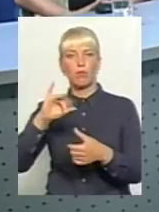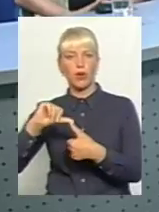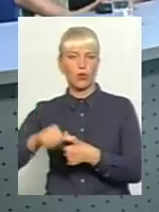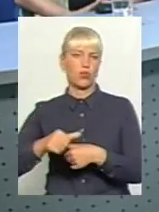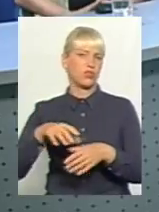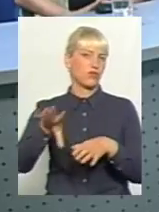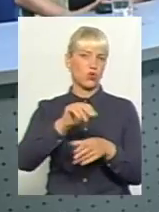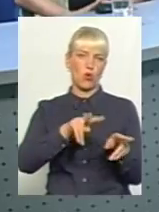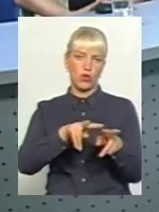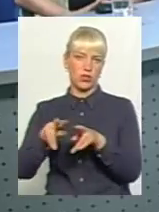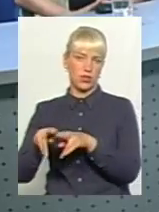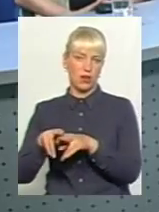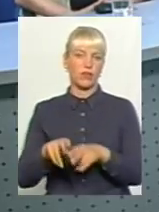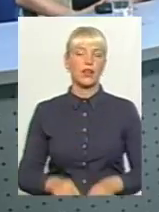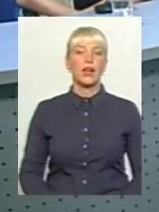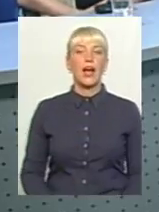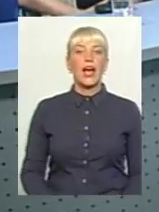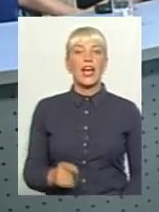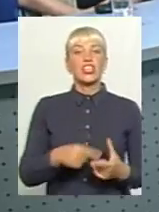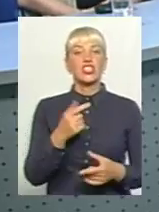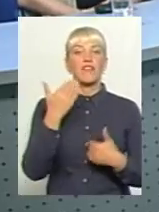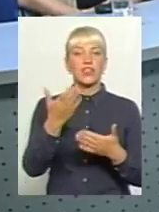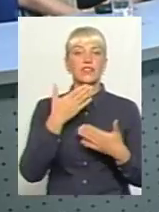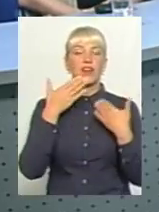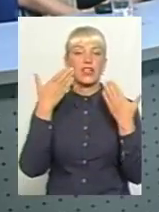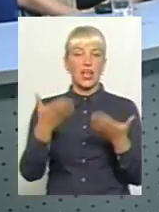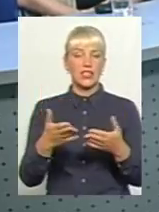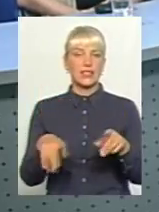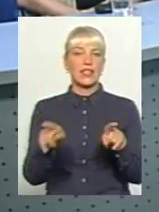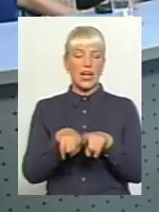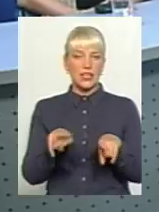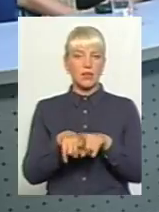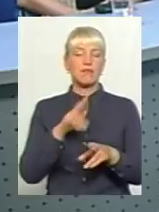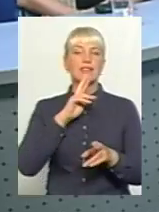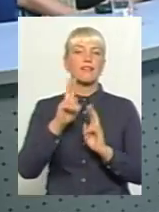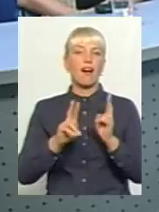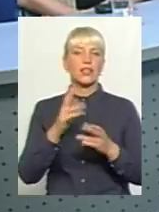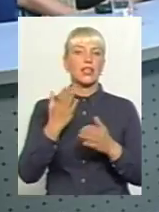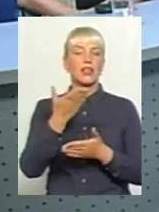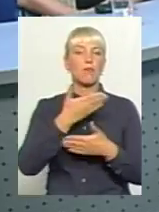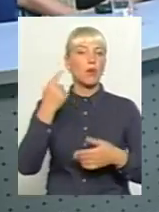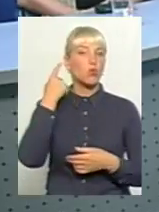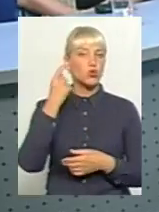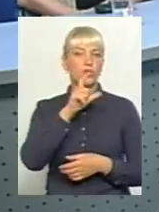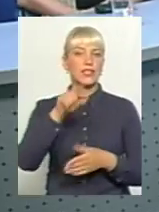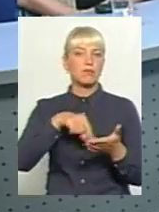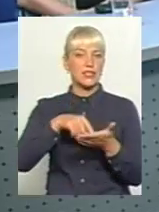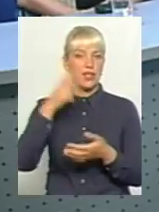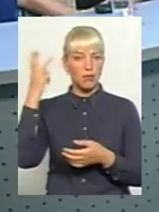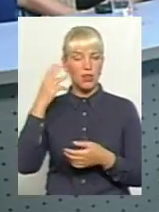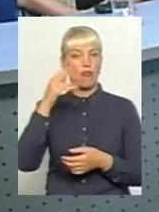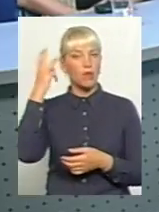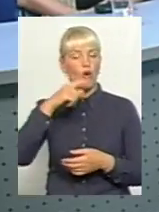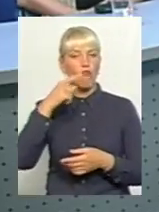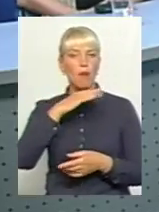всі одинакові. Пане Євгене, тоді до вас запитання. Чи зверталися до вас пацієнти з подібними скаргами, якими почулись з Хмельницького? У Хмельницькому каже, що